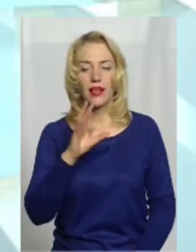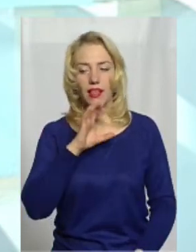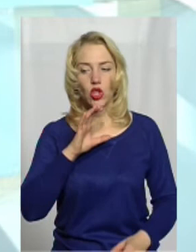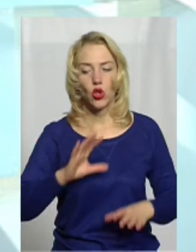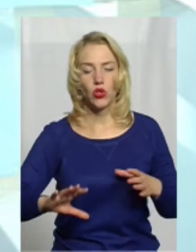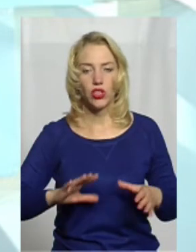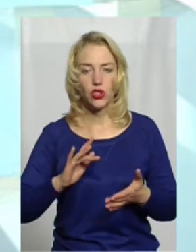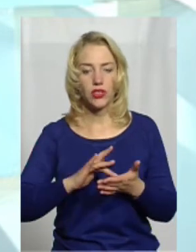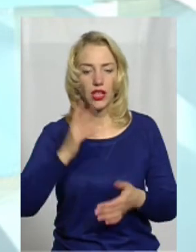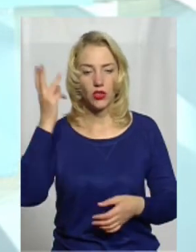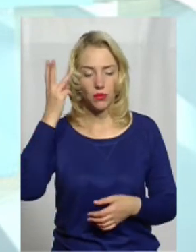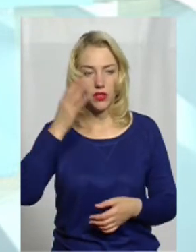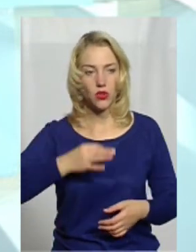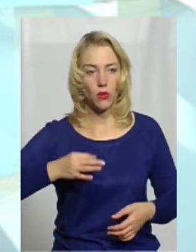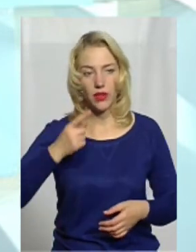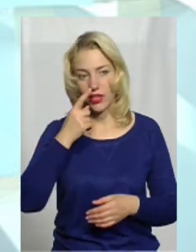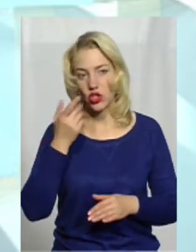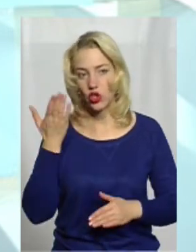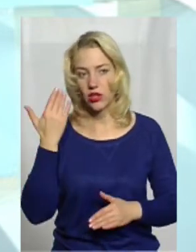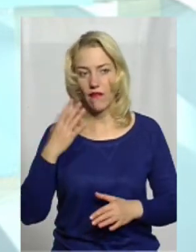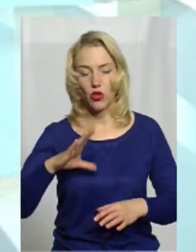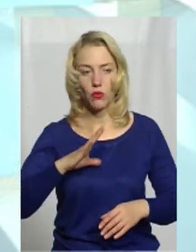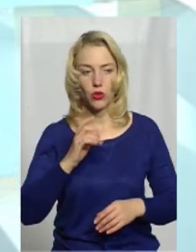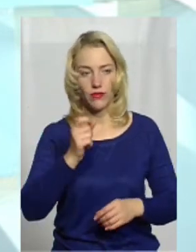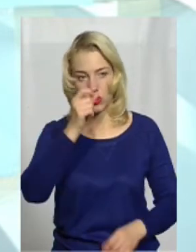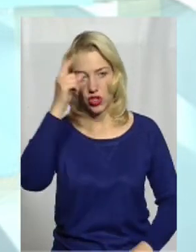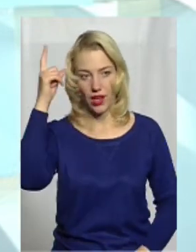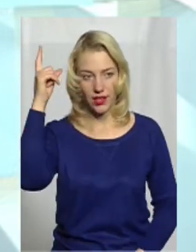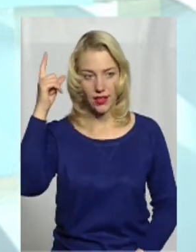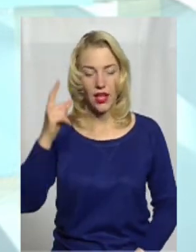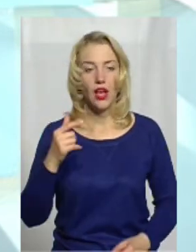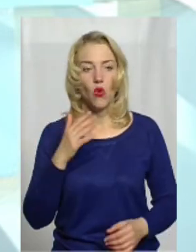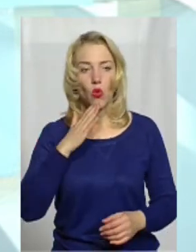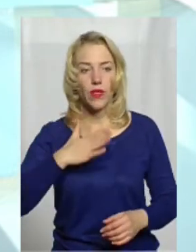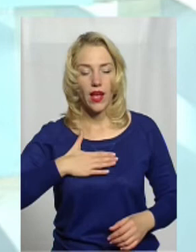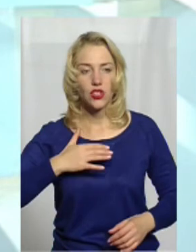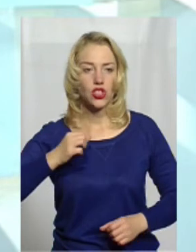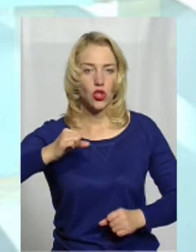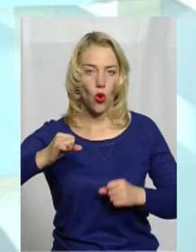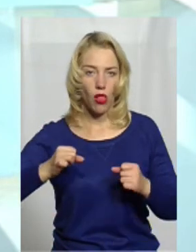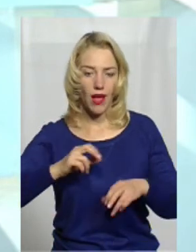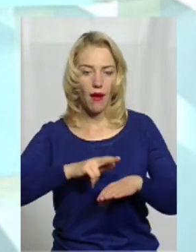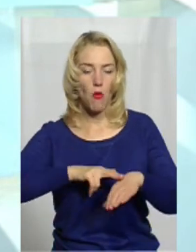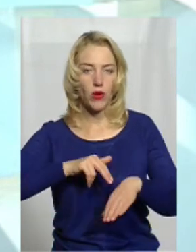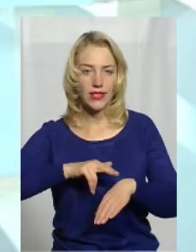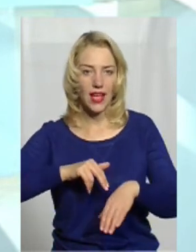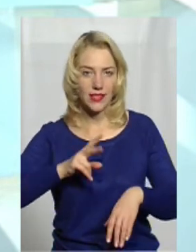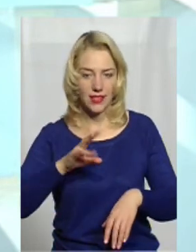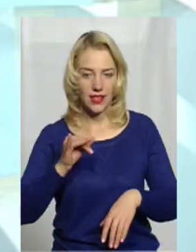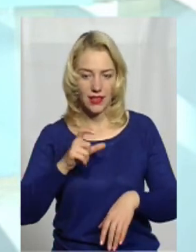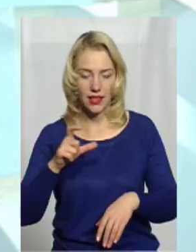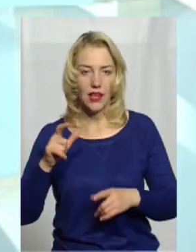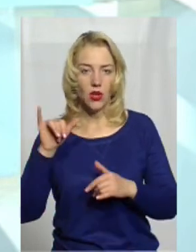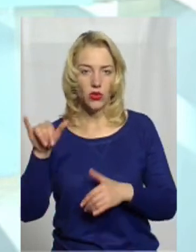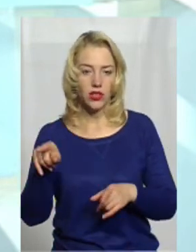нещодавно побували в Республіки Чехія у наших колег поліцейських і там з ними